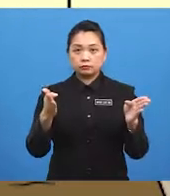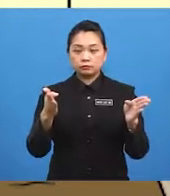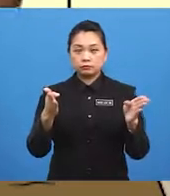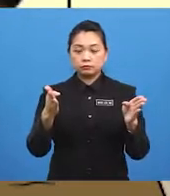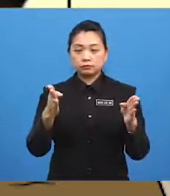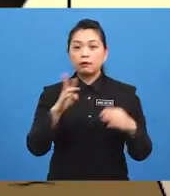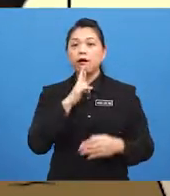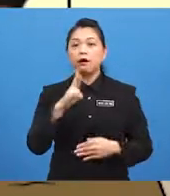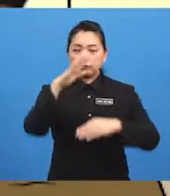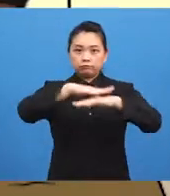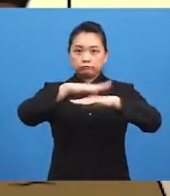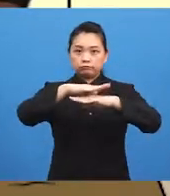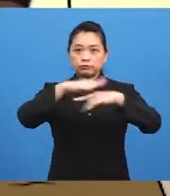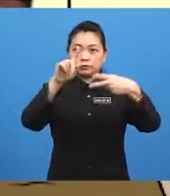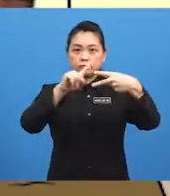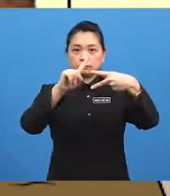upstairs?